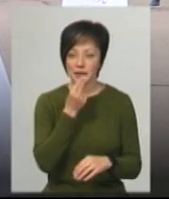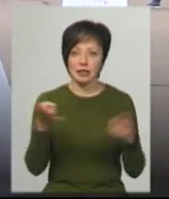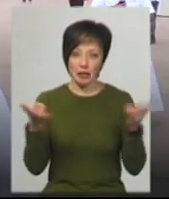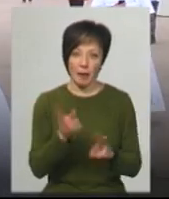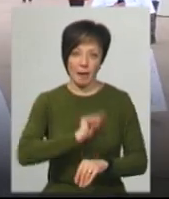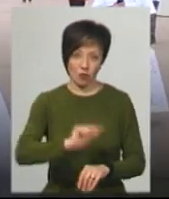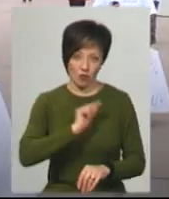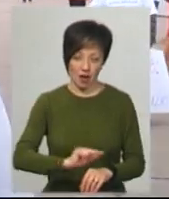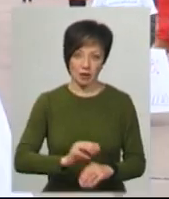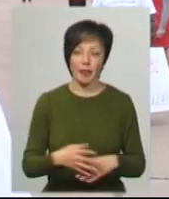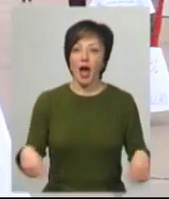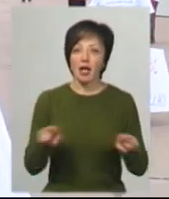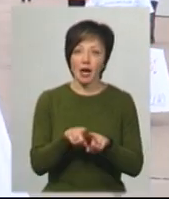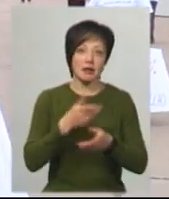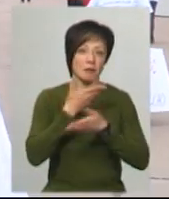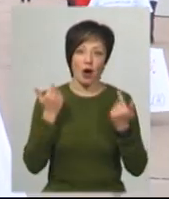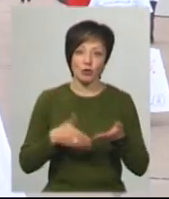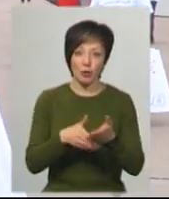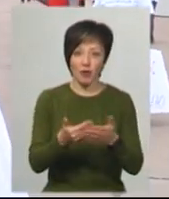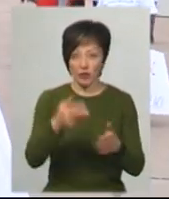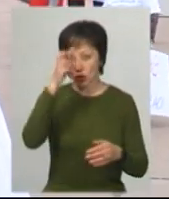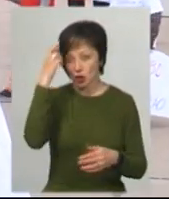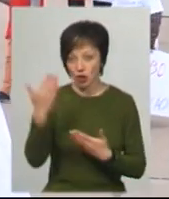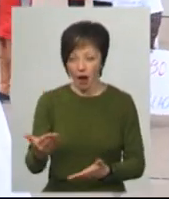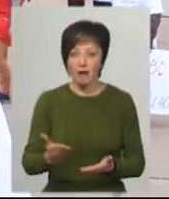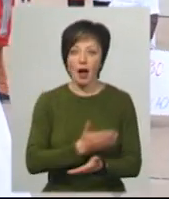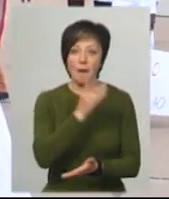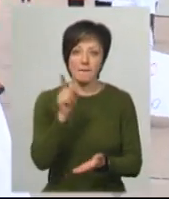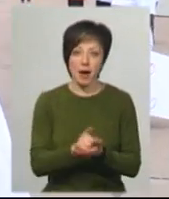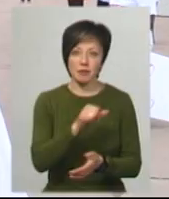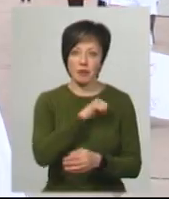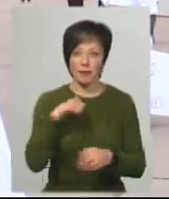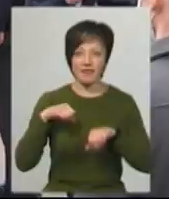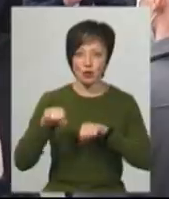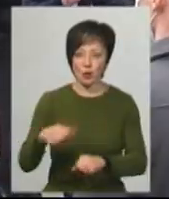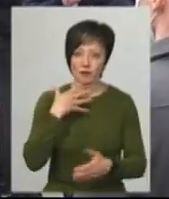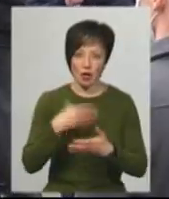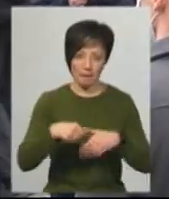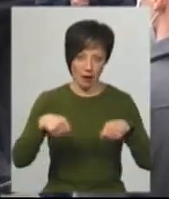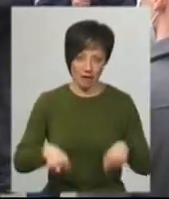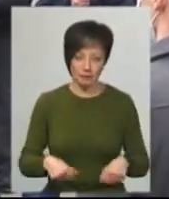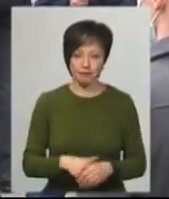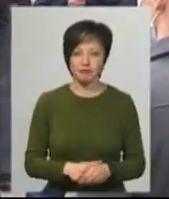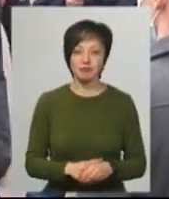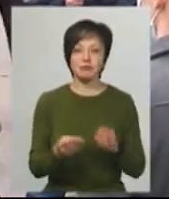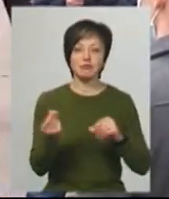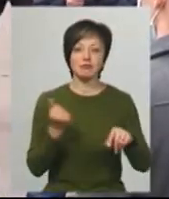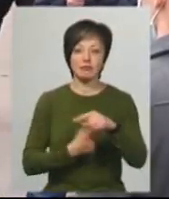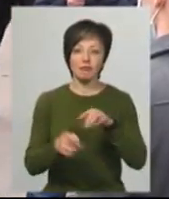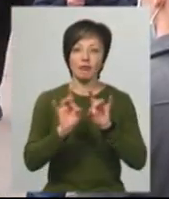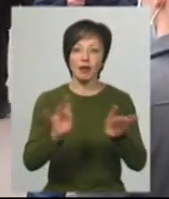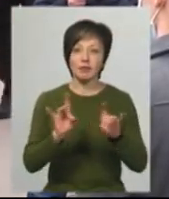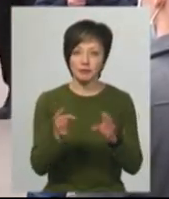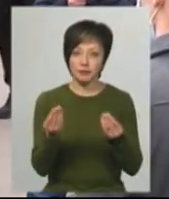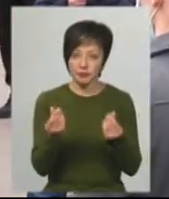треба працювати. А так як немає допомоги від держави, ми маємо самі відсловити свої права. Підприємець Олександр Тушняк розповідає,